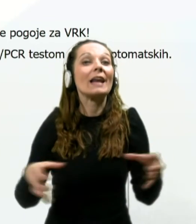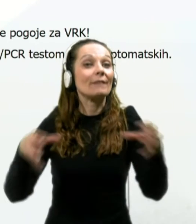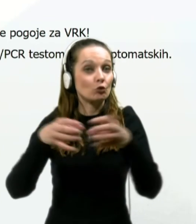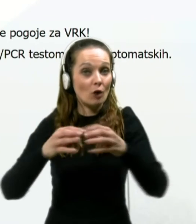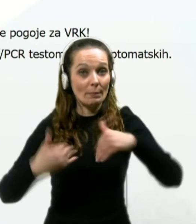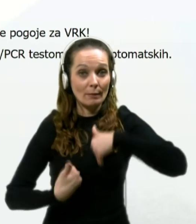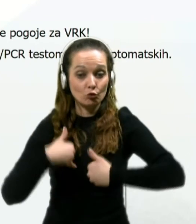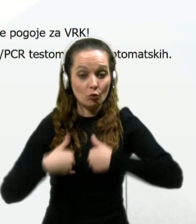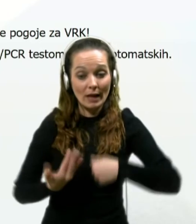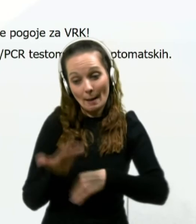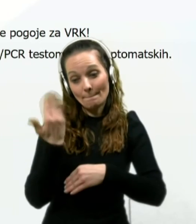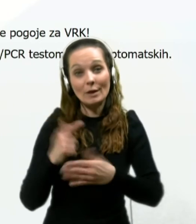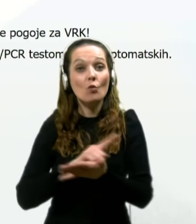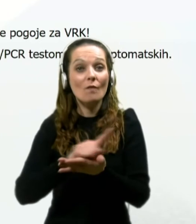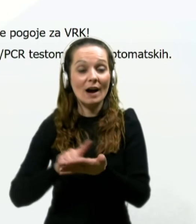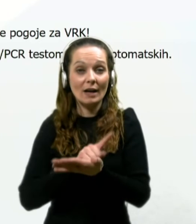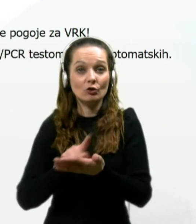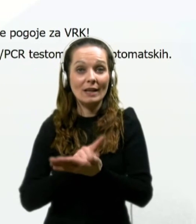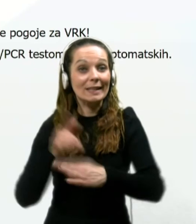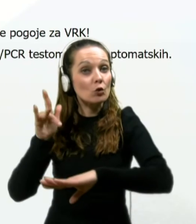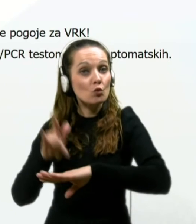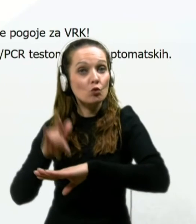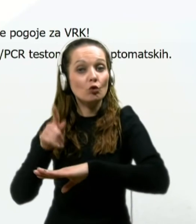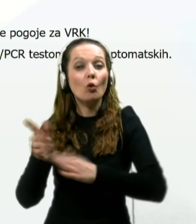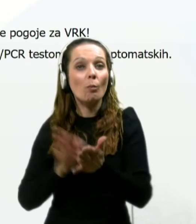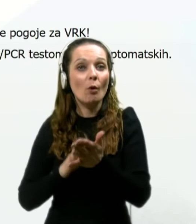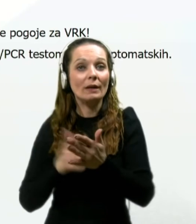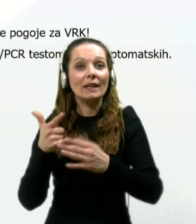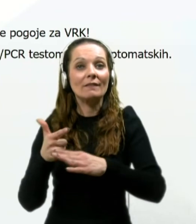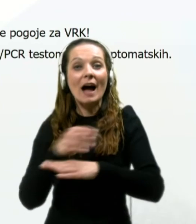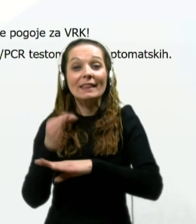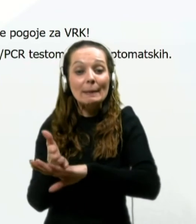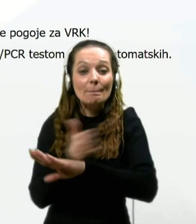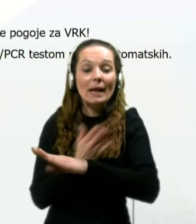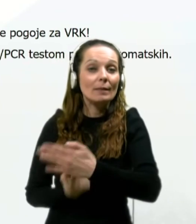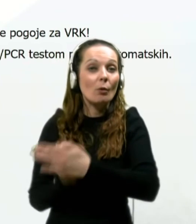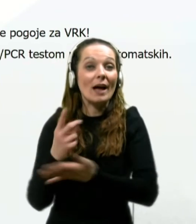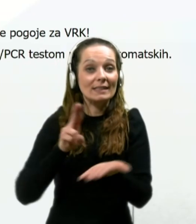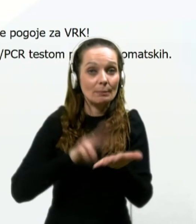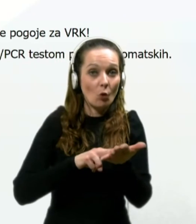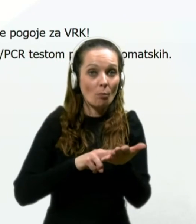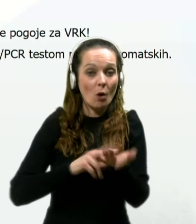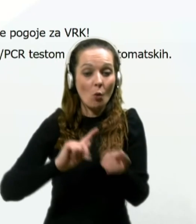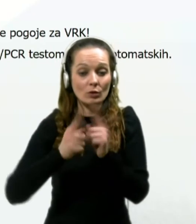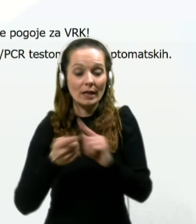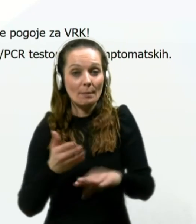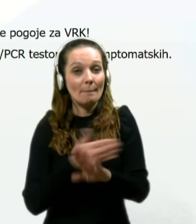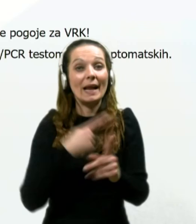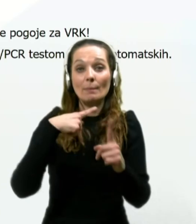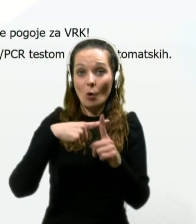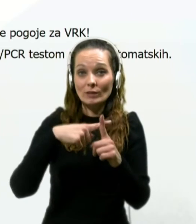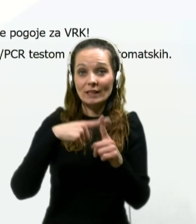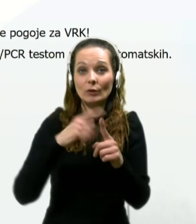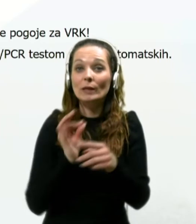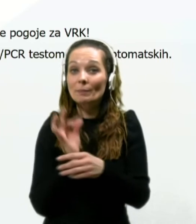življenju, bil v času kužnosti, ki pomeni dva dni pred pojavom simptomov oziroma pred pozitivnim